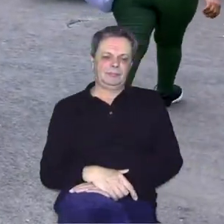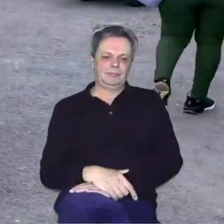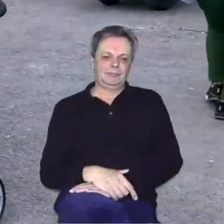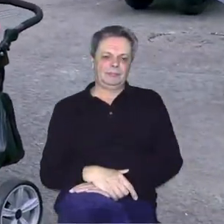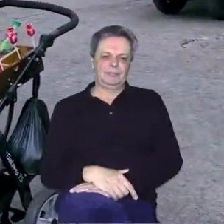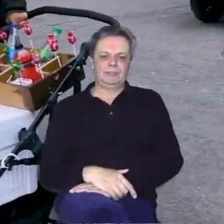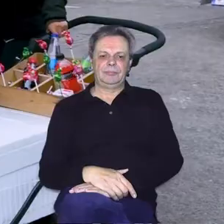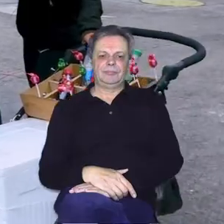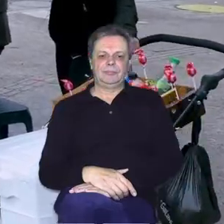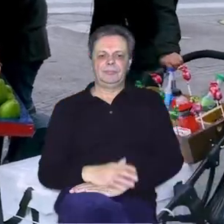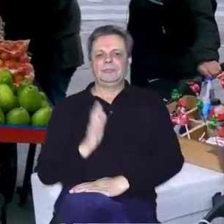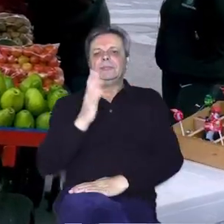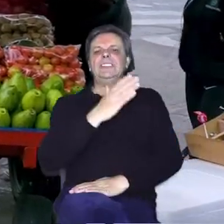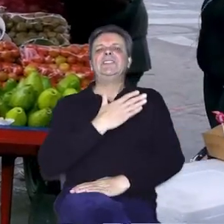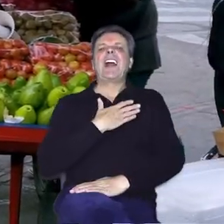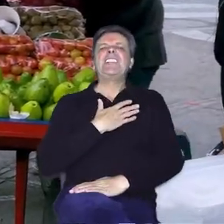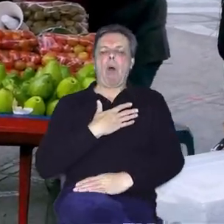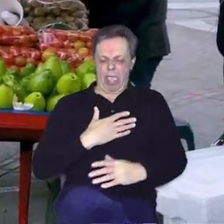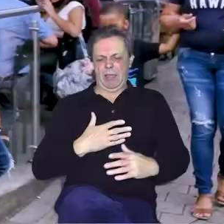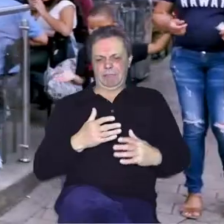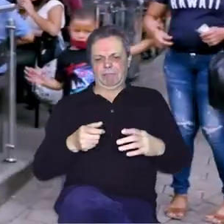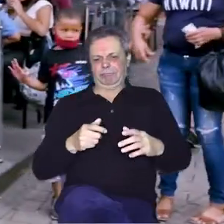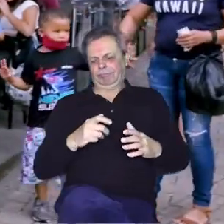Kažnevi Pions